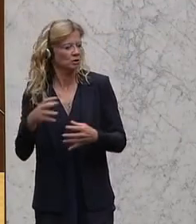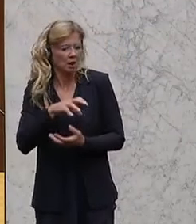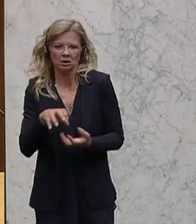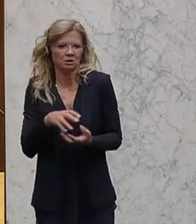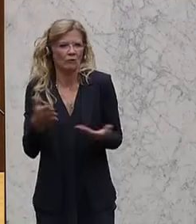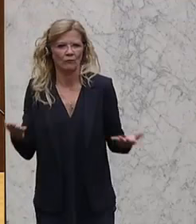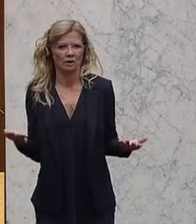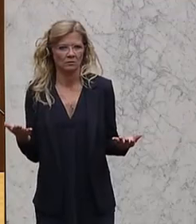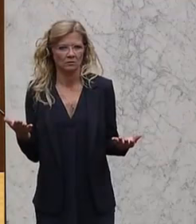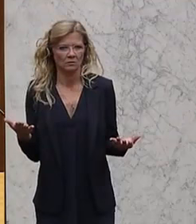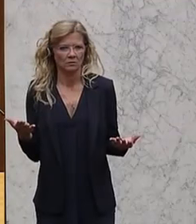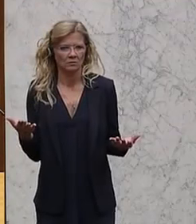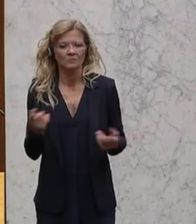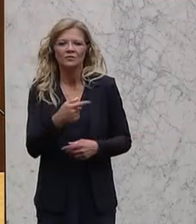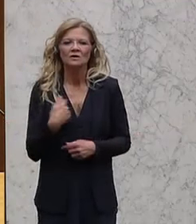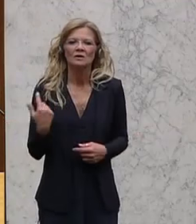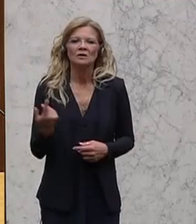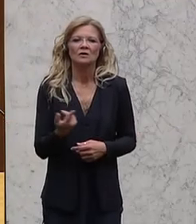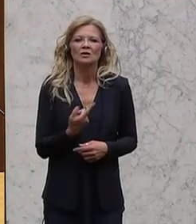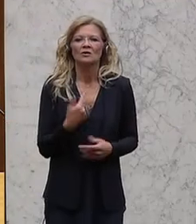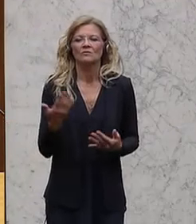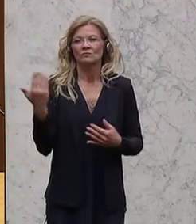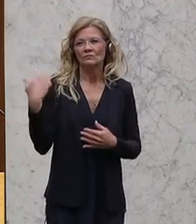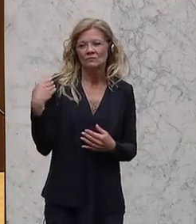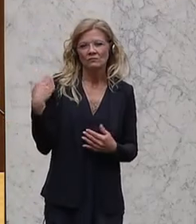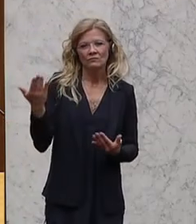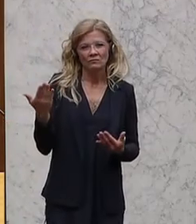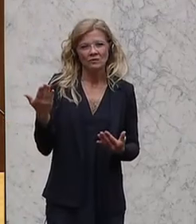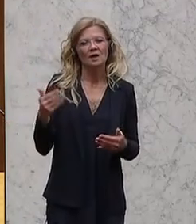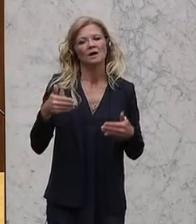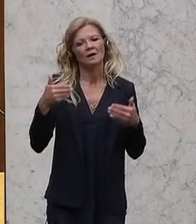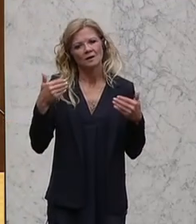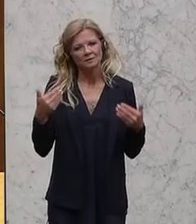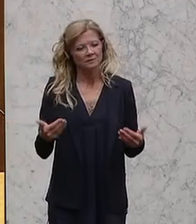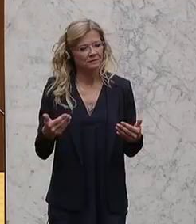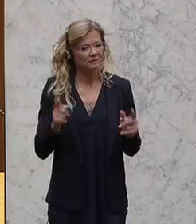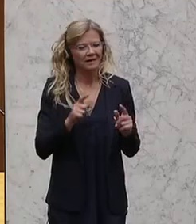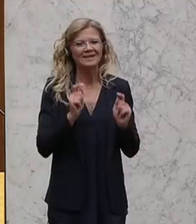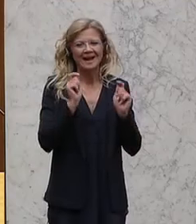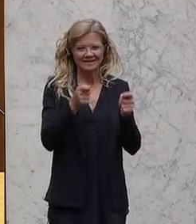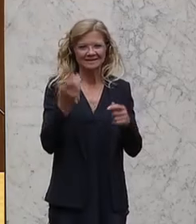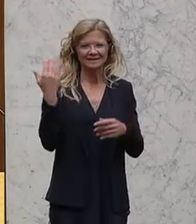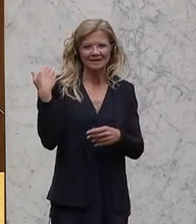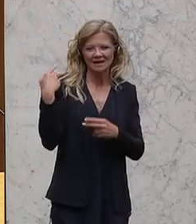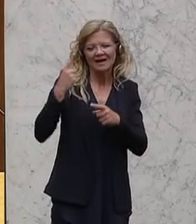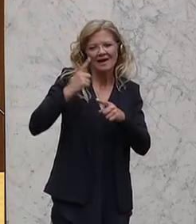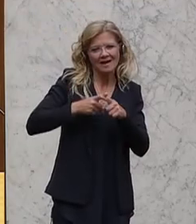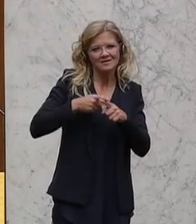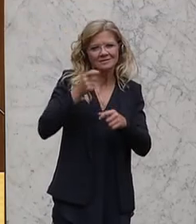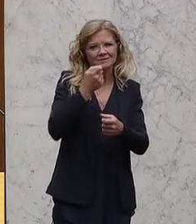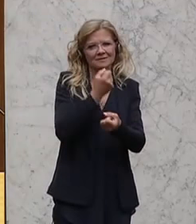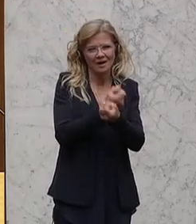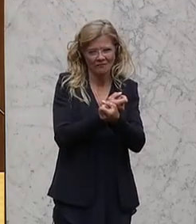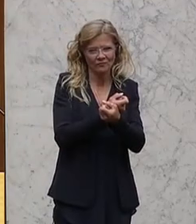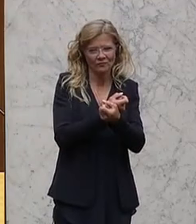Wir haben daraufhin eine Anzeige ehemaliger Häftlinge, ehemaliger befreiter Häftlinge